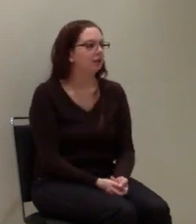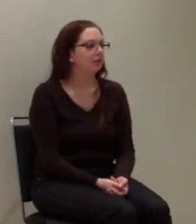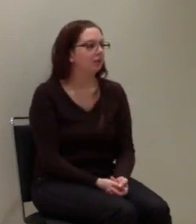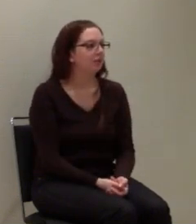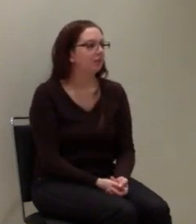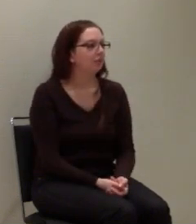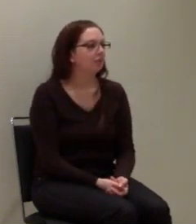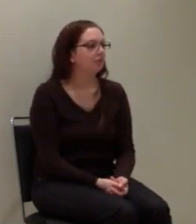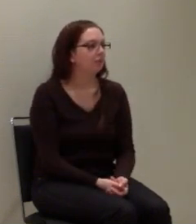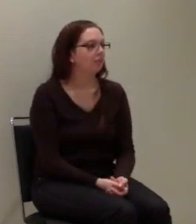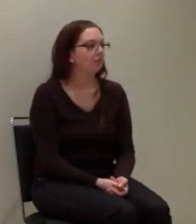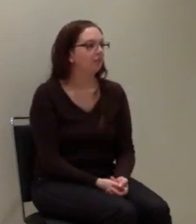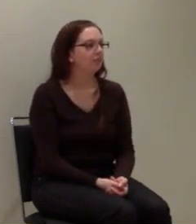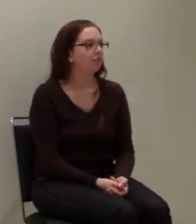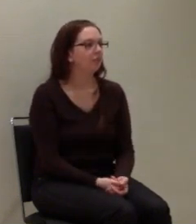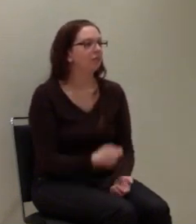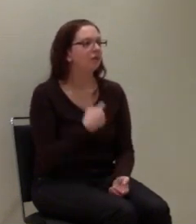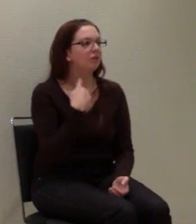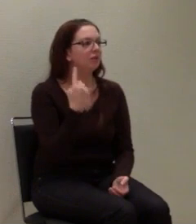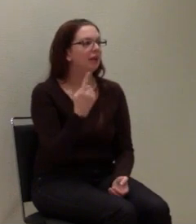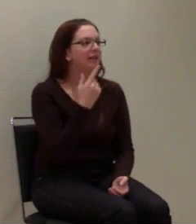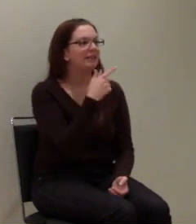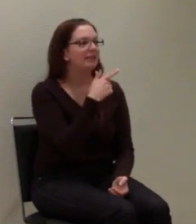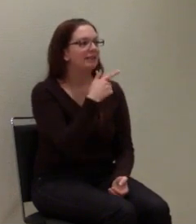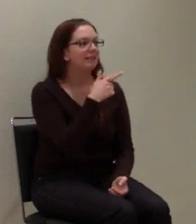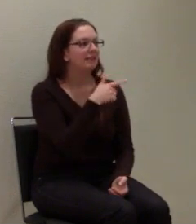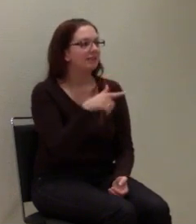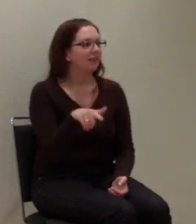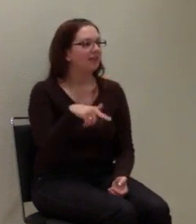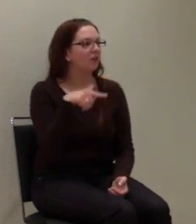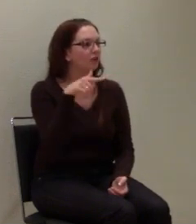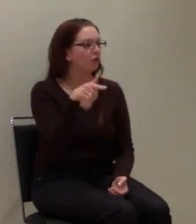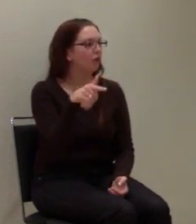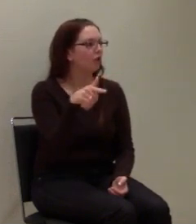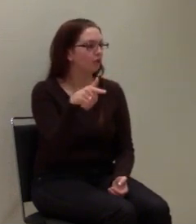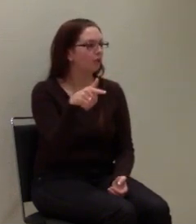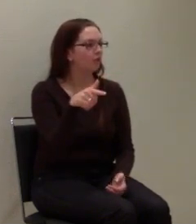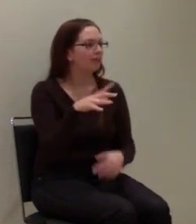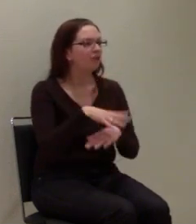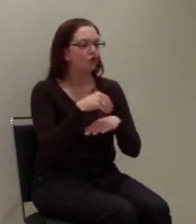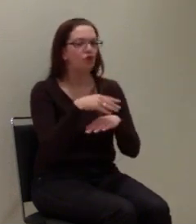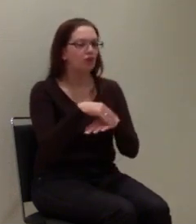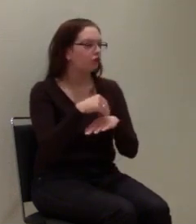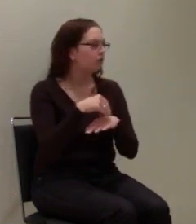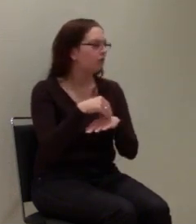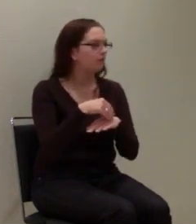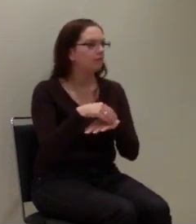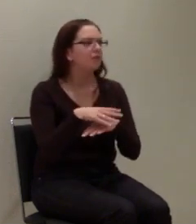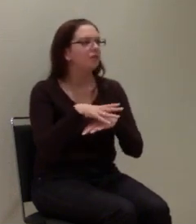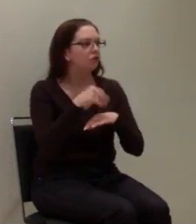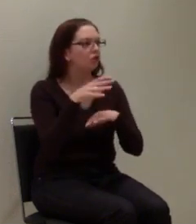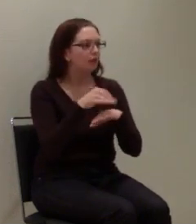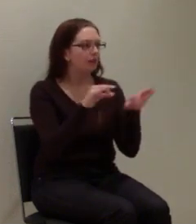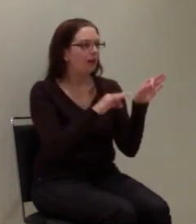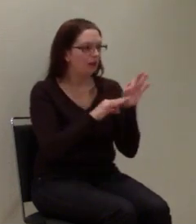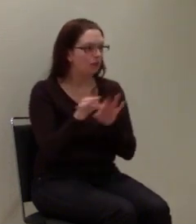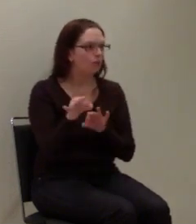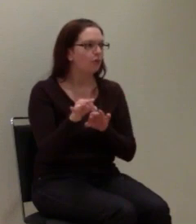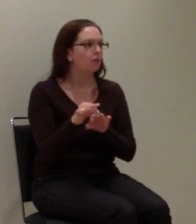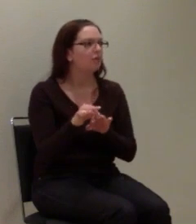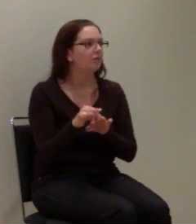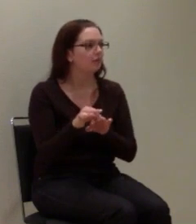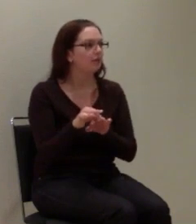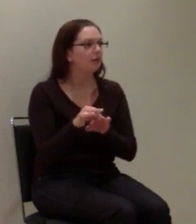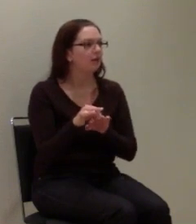Und es wurde dann auch 2012 dieses Notruf-SMS-System eingeführt. Es war auch in